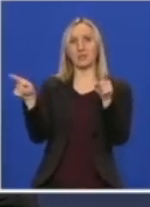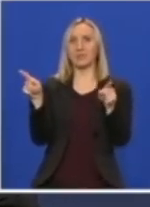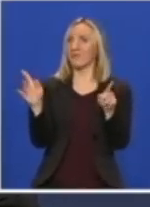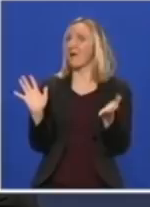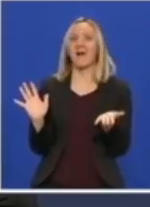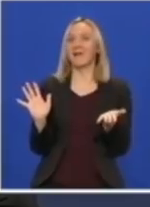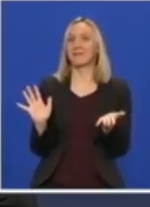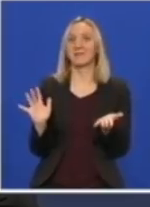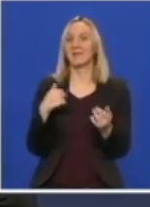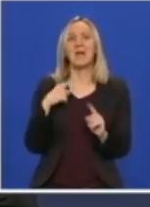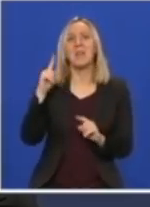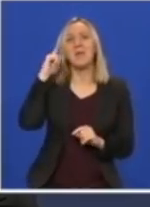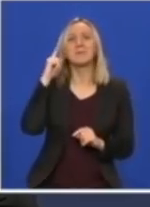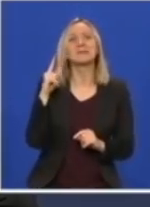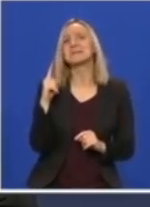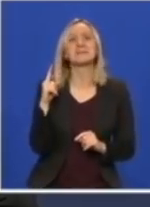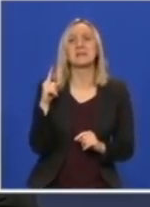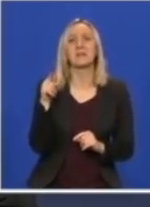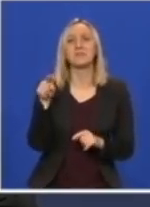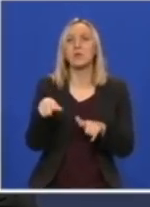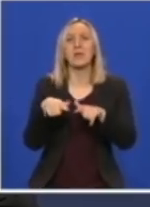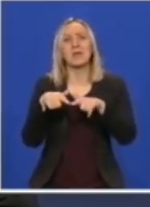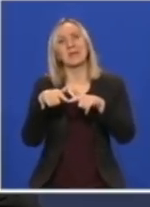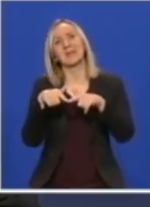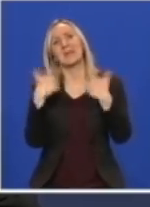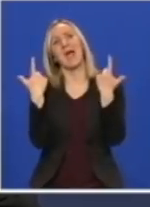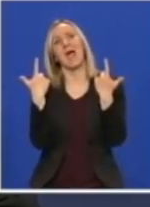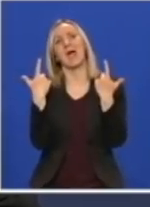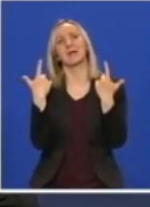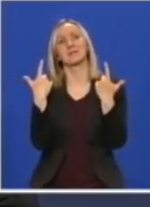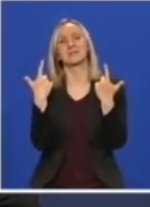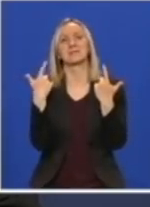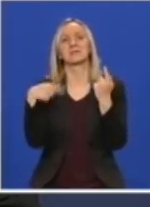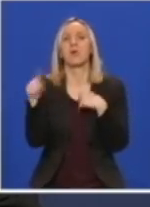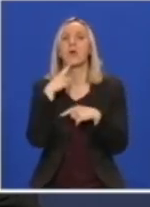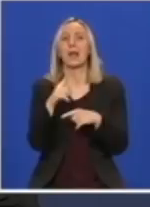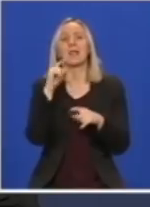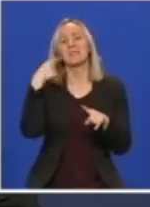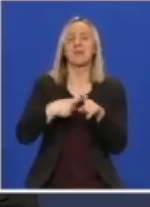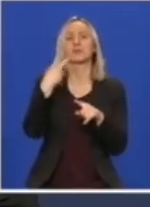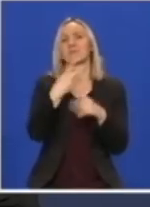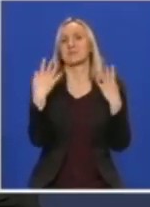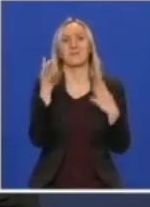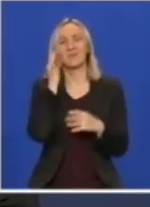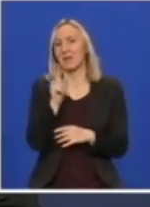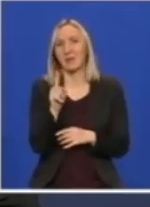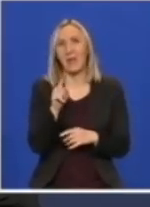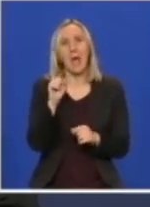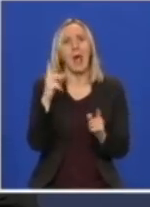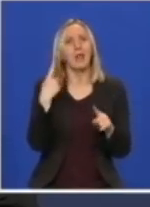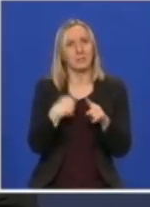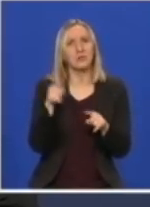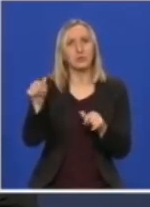Ja ne mislim da su oni baš jasno dali takav komentar, ali je činjenica da su uporedili